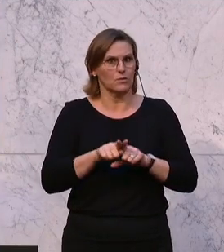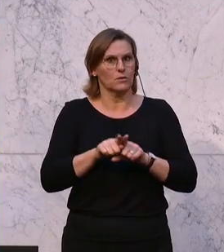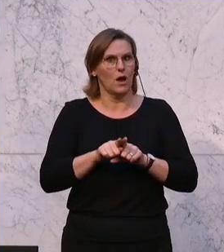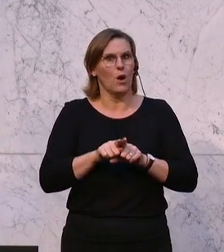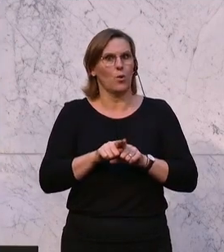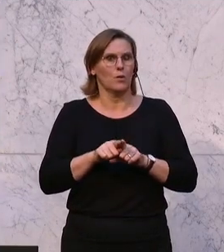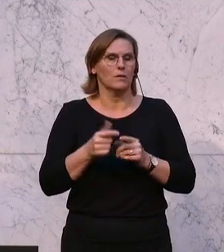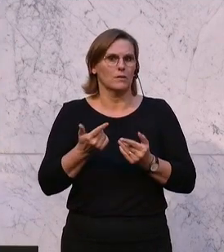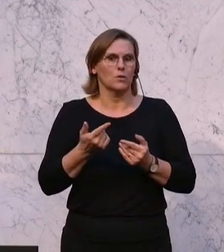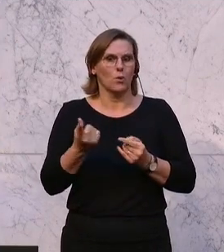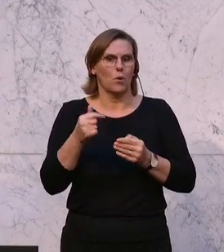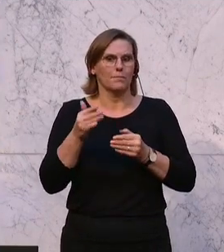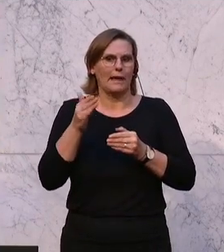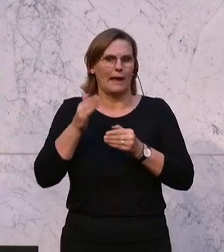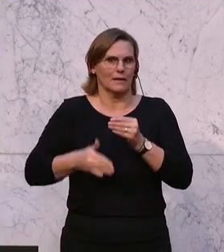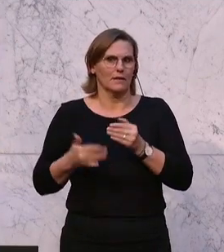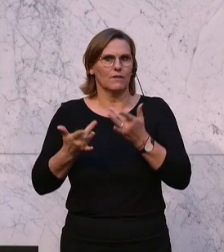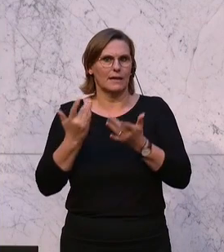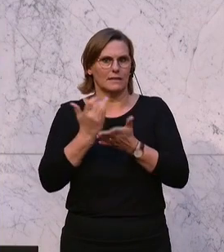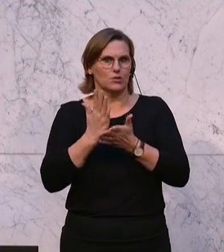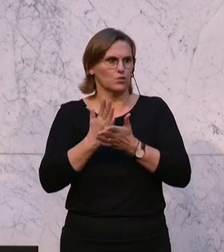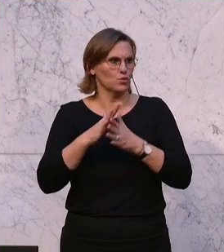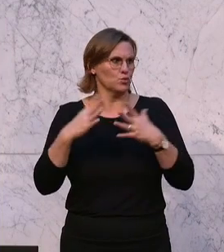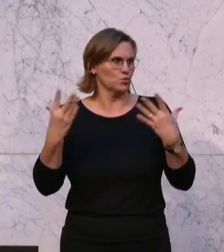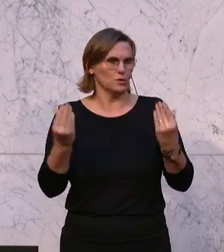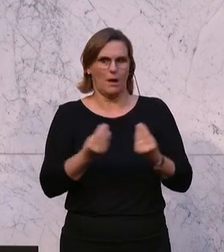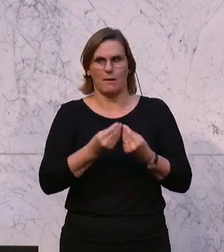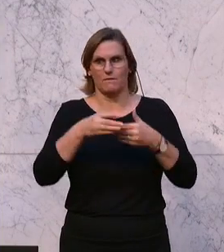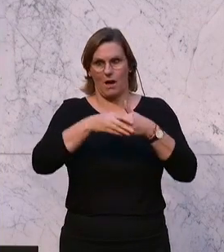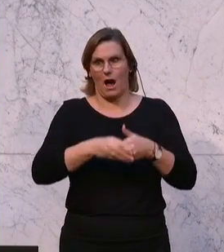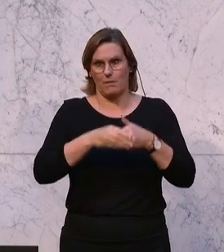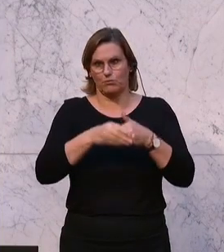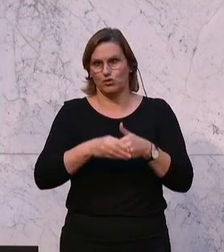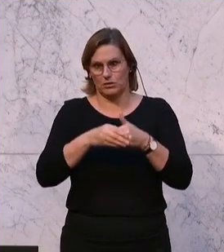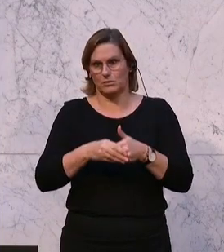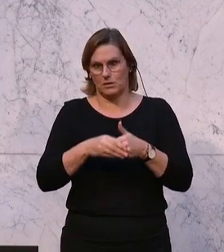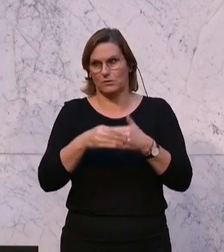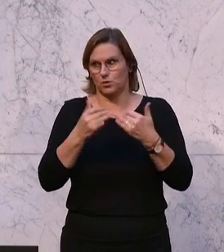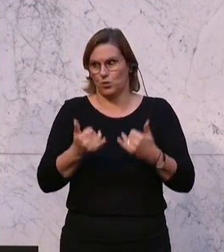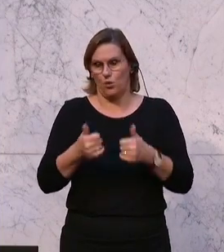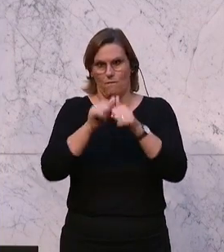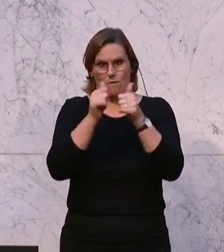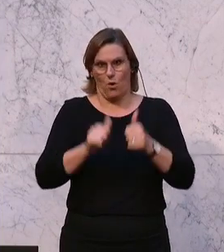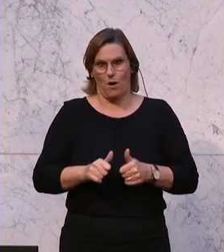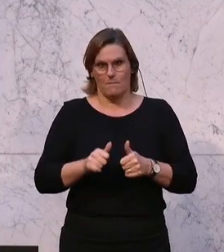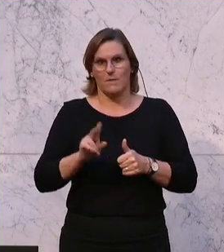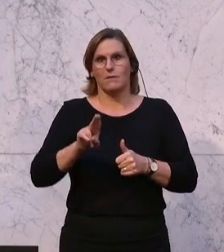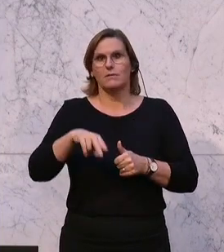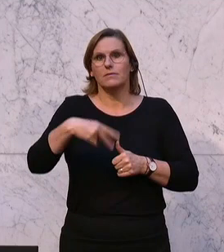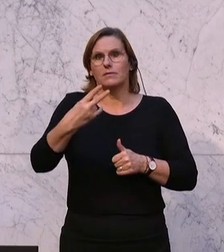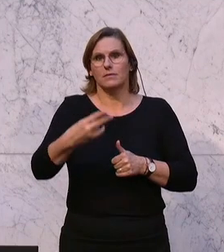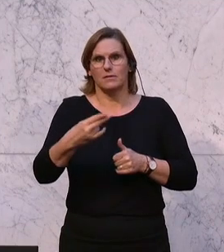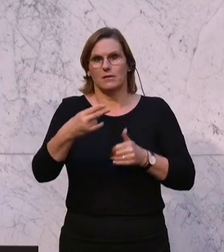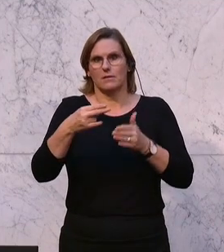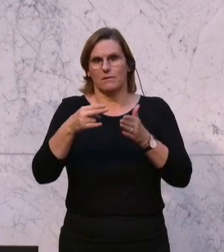ehes Ende nehmen. Vielleicht beginnen Sie jetzt schon einmal miteinander, sich voneinander zu verabschieden. Denn in dieser Konstellation wird es wohl nach den nächsten Wahlen